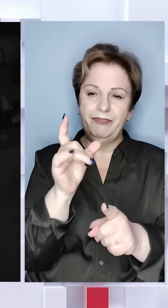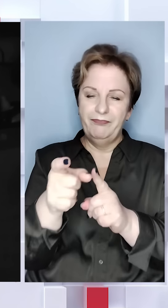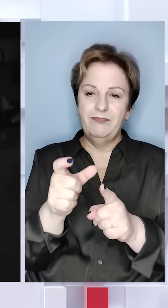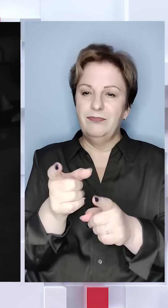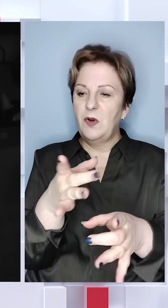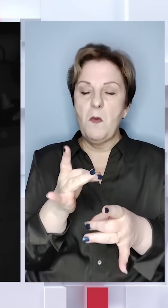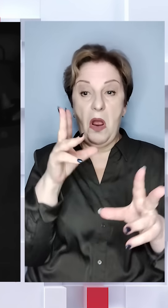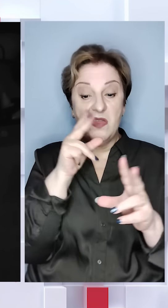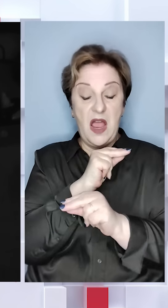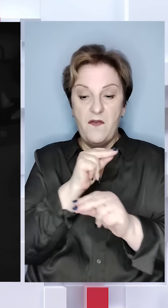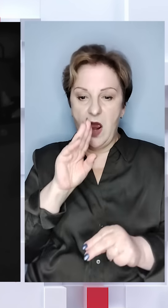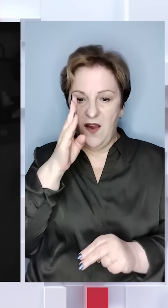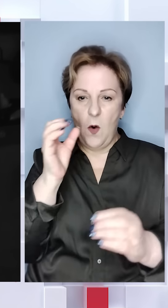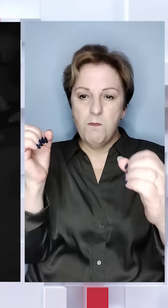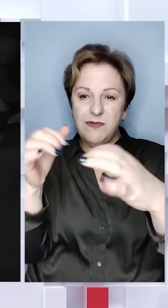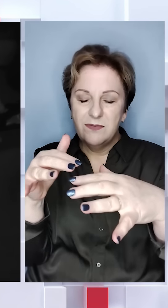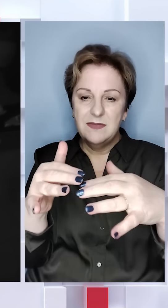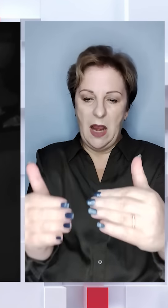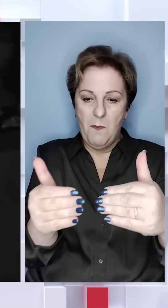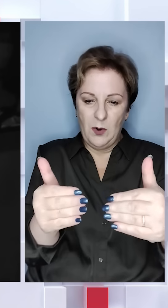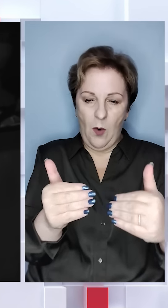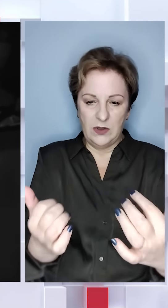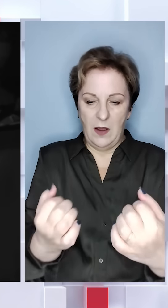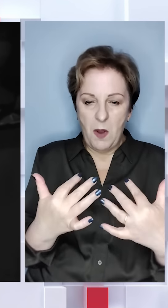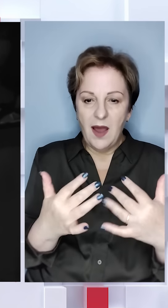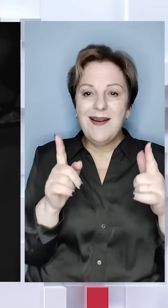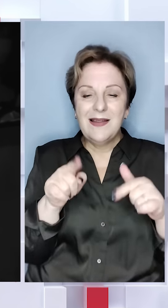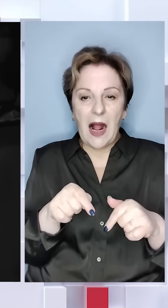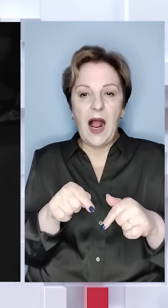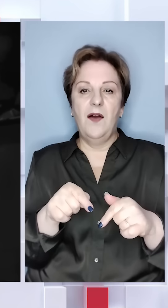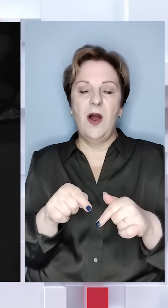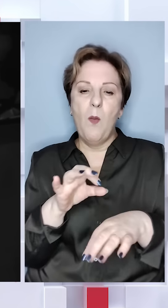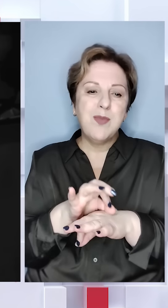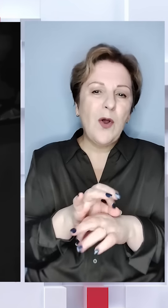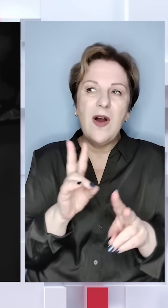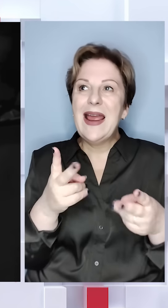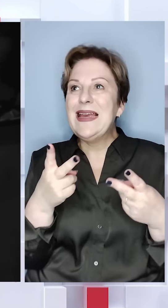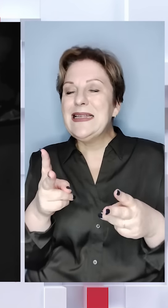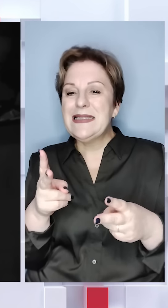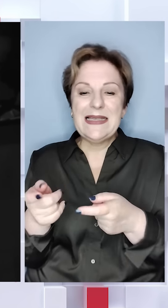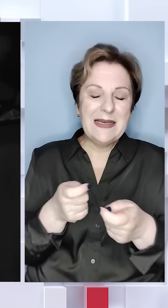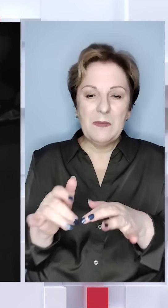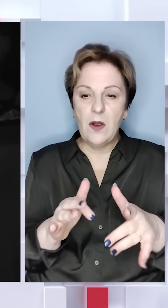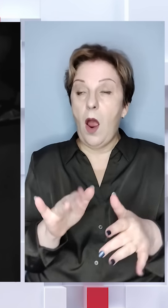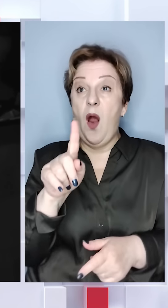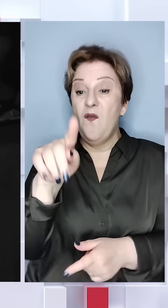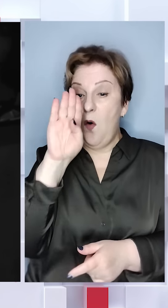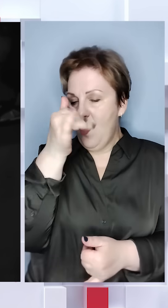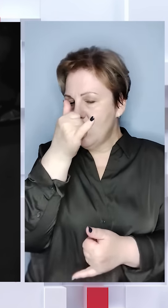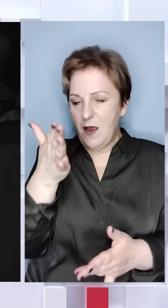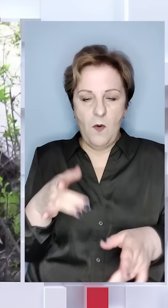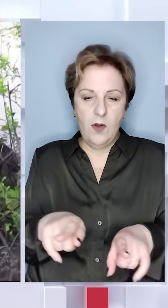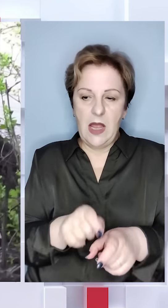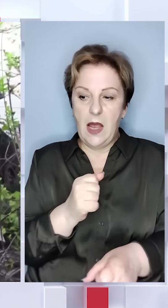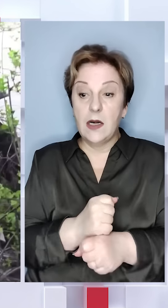не вдається ворогу скупчитися, просунутися вперед, або навіть провести якісь інші маніпуляції. Вони просто не можуть цього